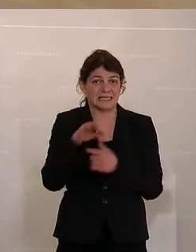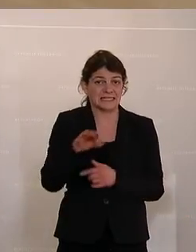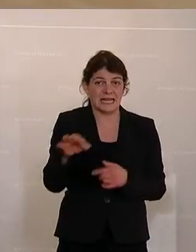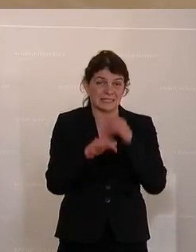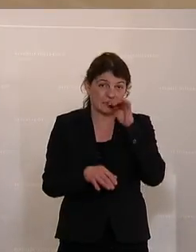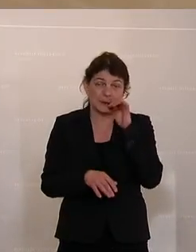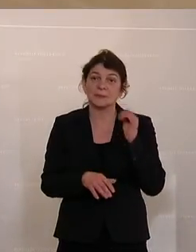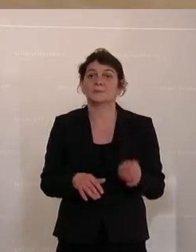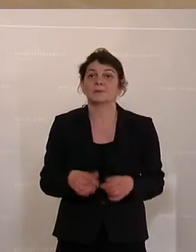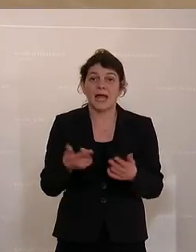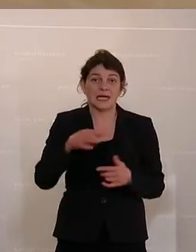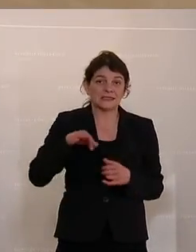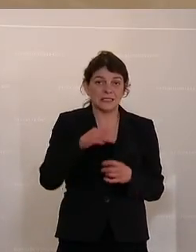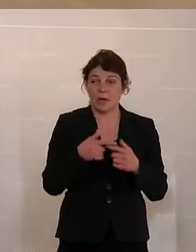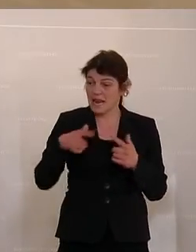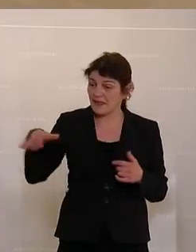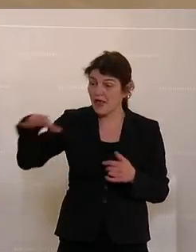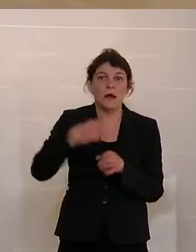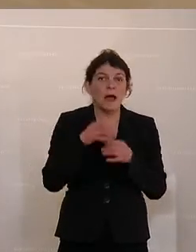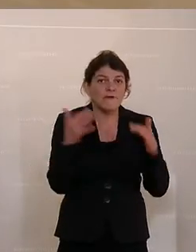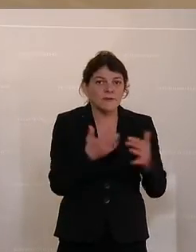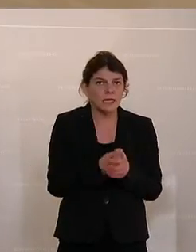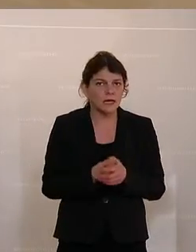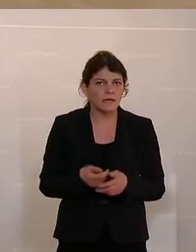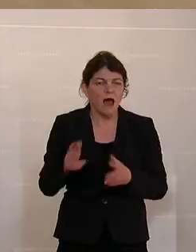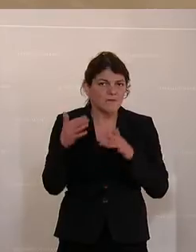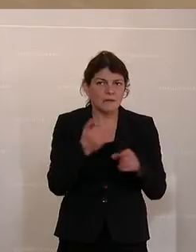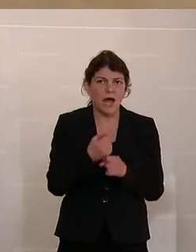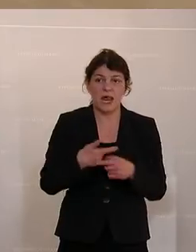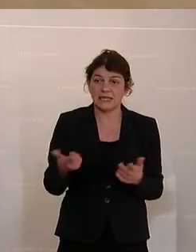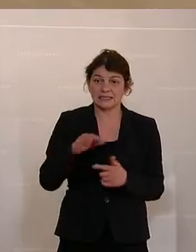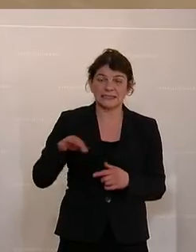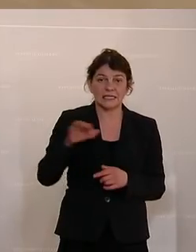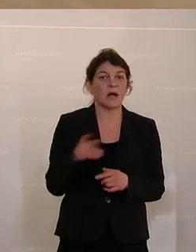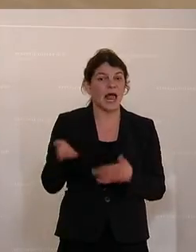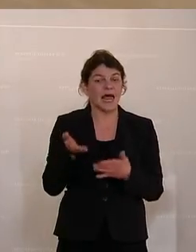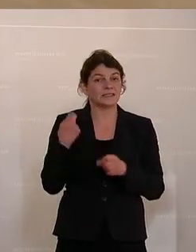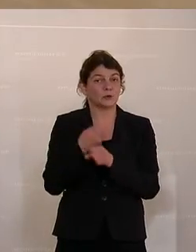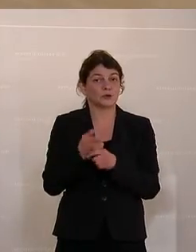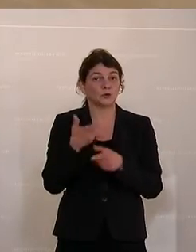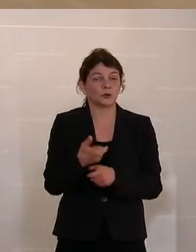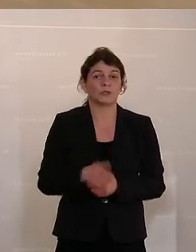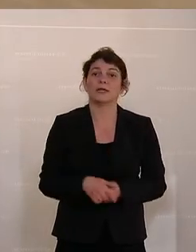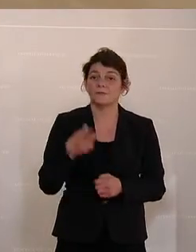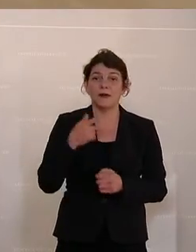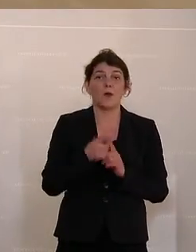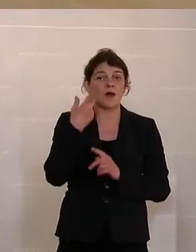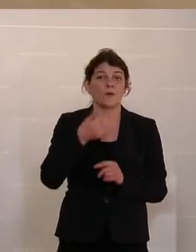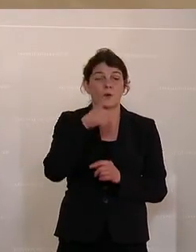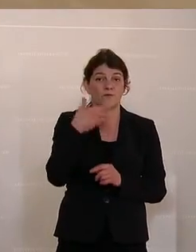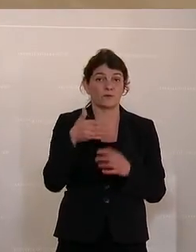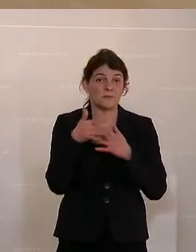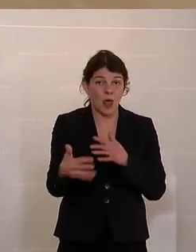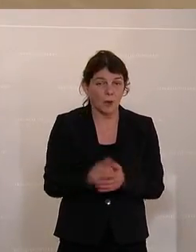die Länder machen sehr viel, die machen wirklich viel. Das Land Salzburg hat einen Heizkostenzuschuss in der Höhe von 150 Millionen.